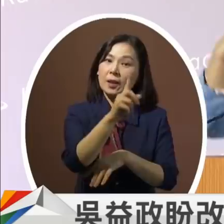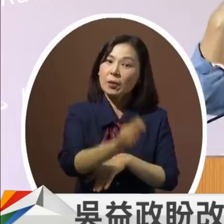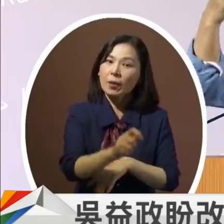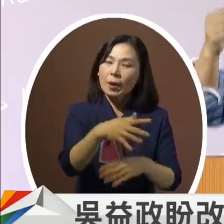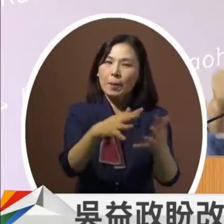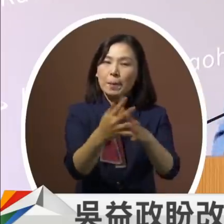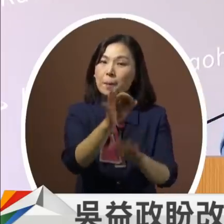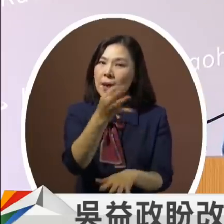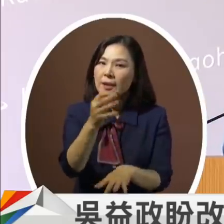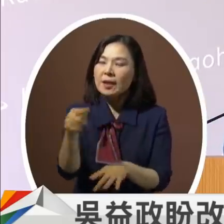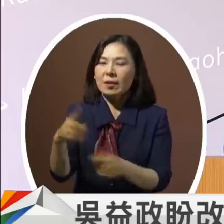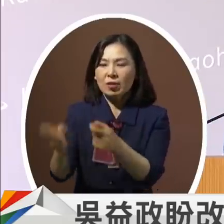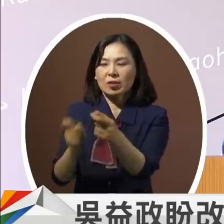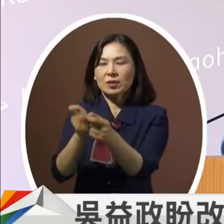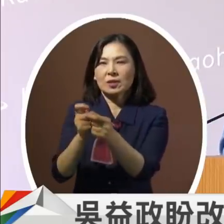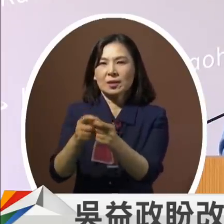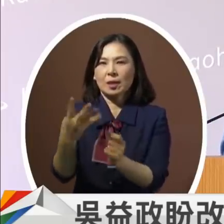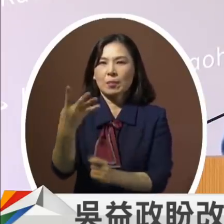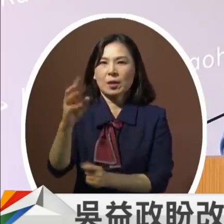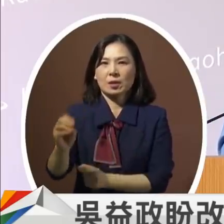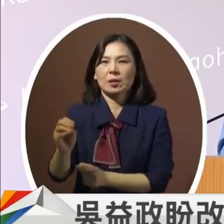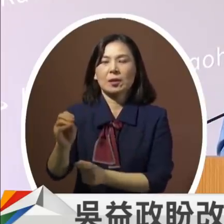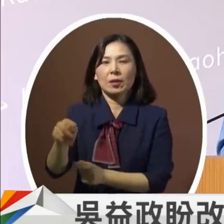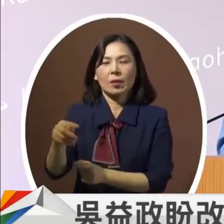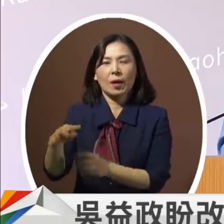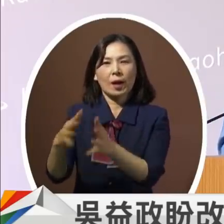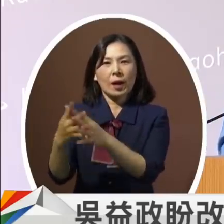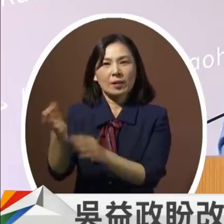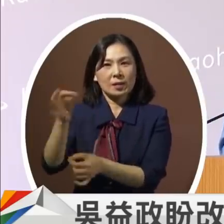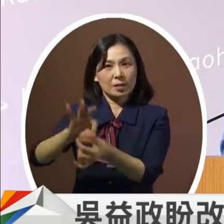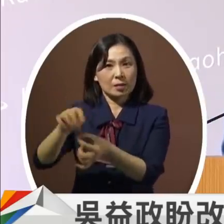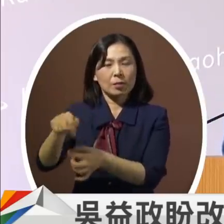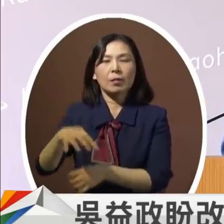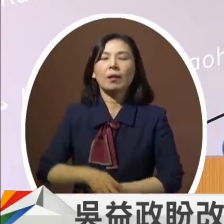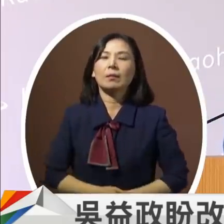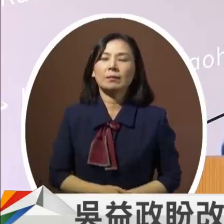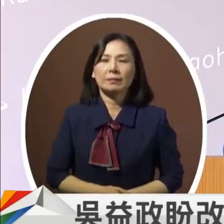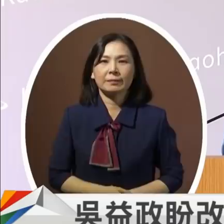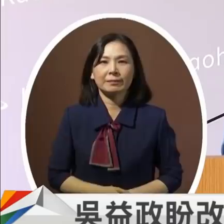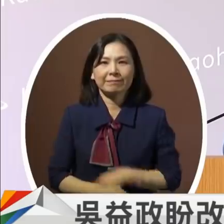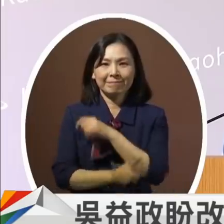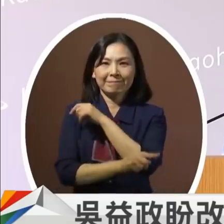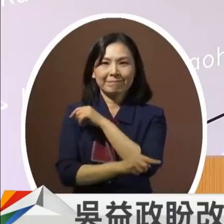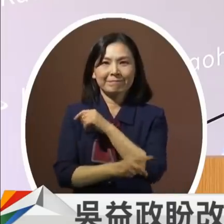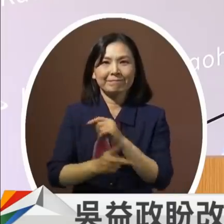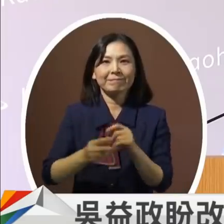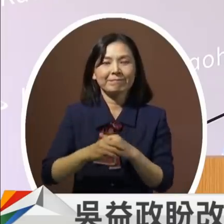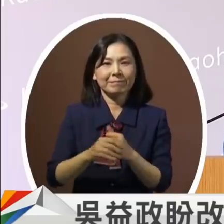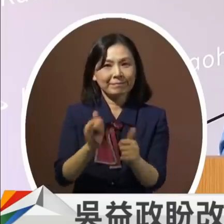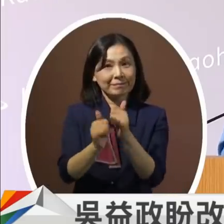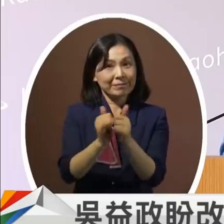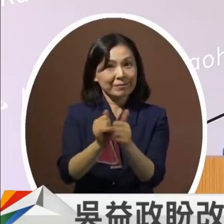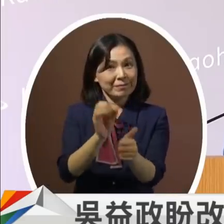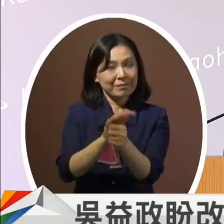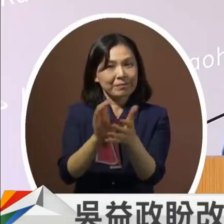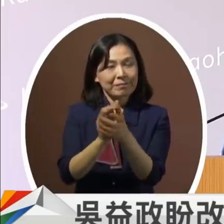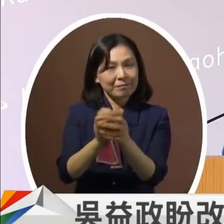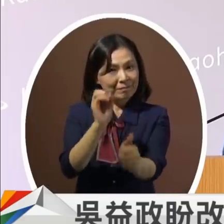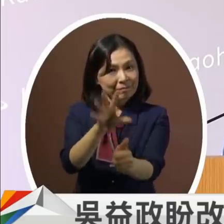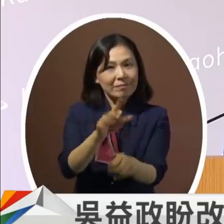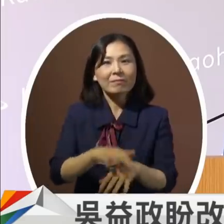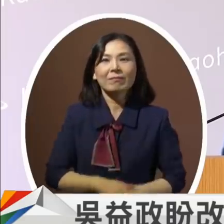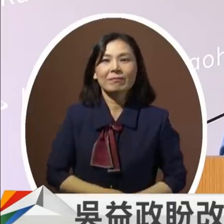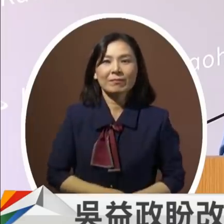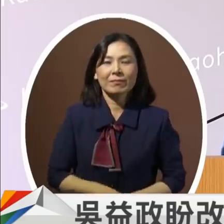就是参与这样的一个高科技的软体不是做硬体最后我也想跟市民朋友跟他讲今天早上我也